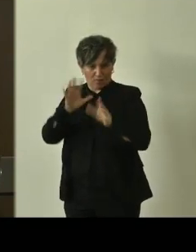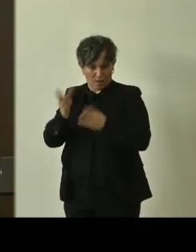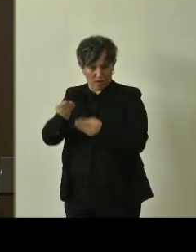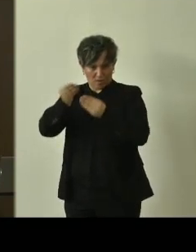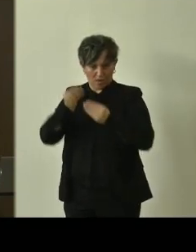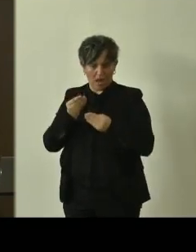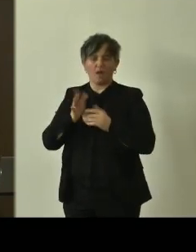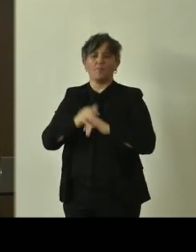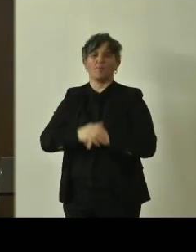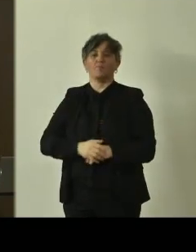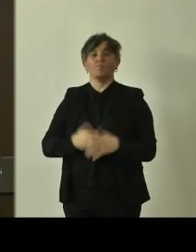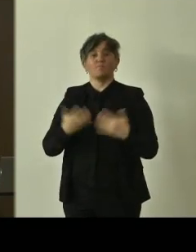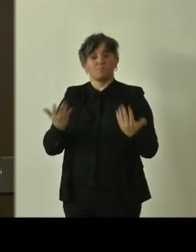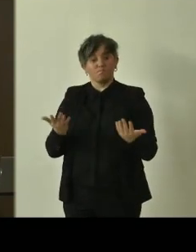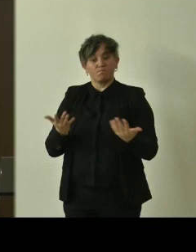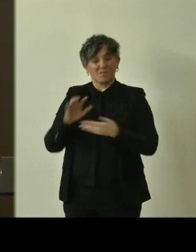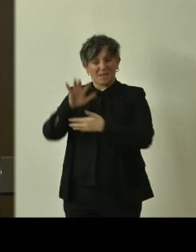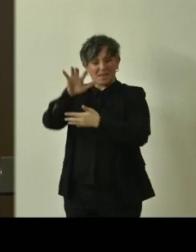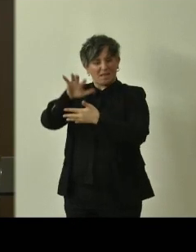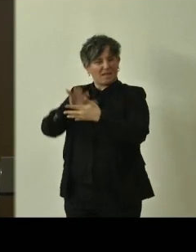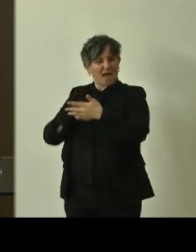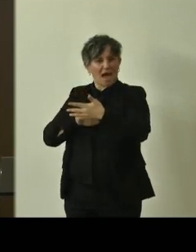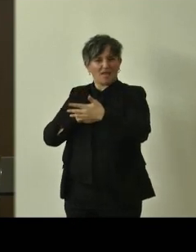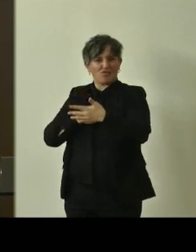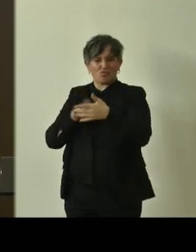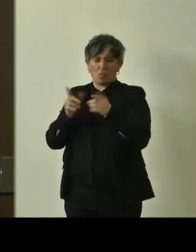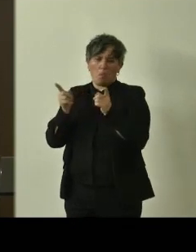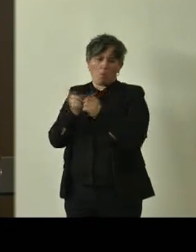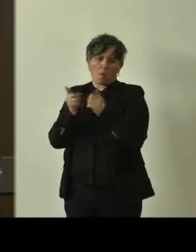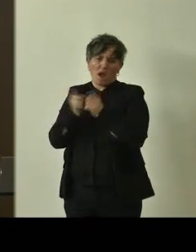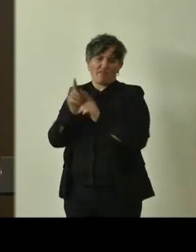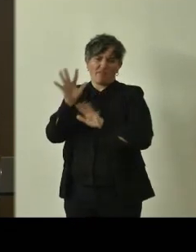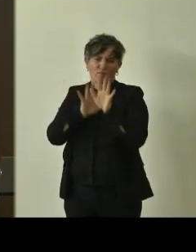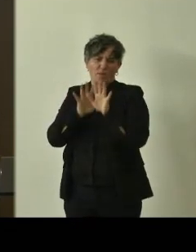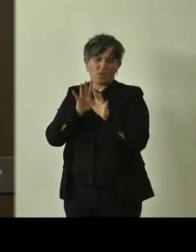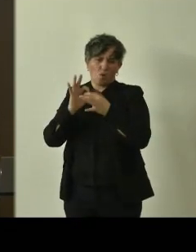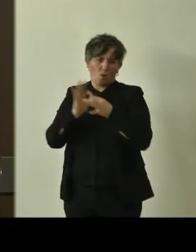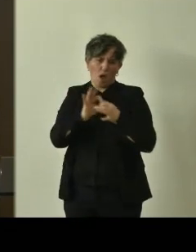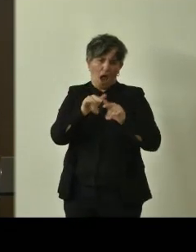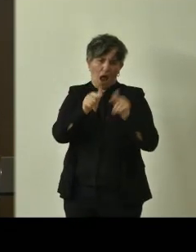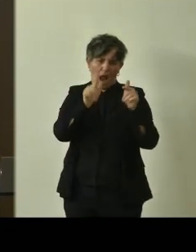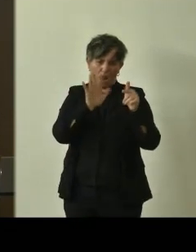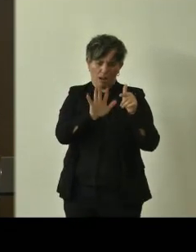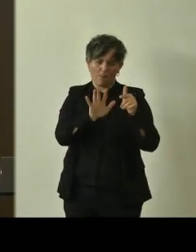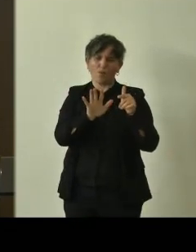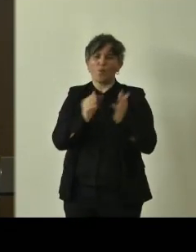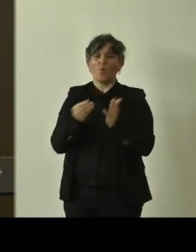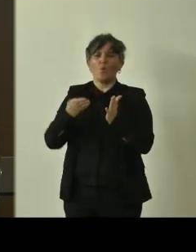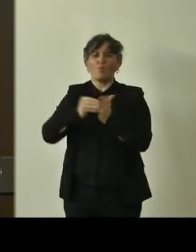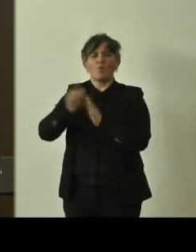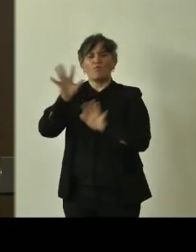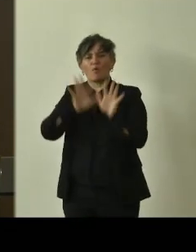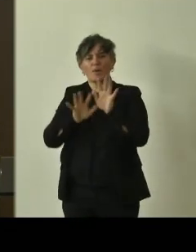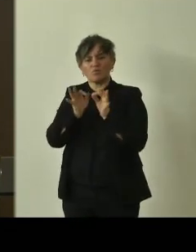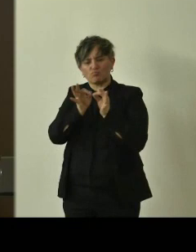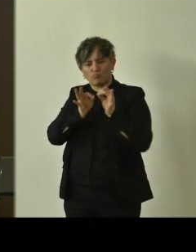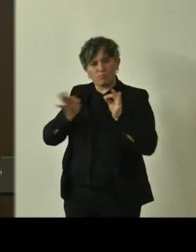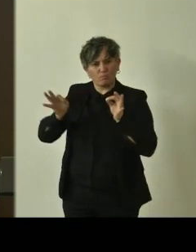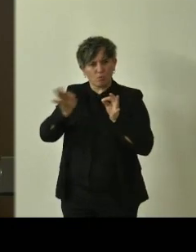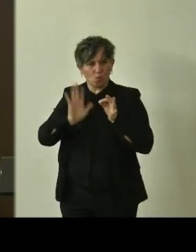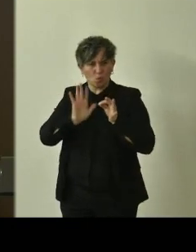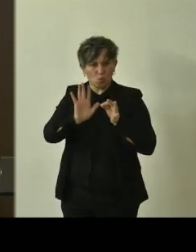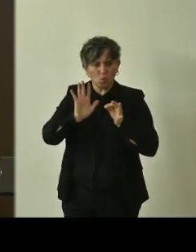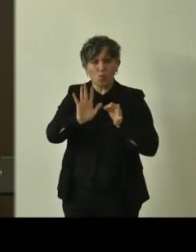un breve testo informativo sull'albero e sono pubblicate le informazioni sulle dimensioni,